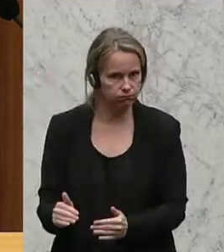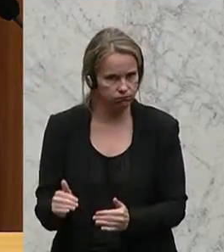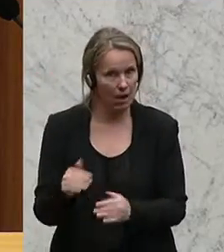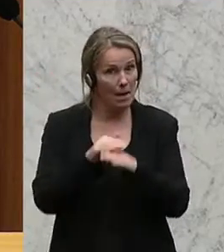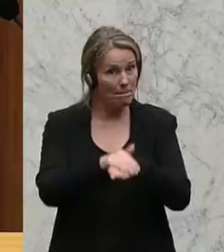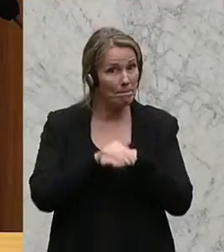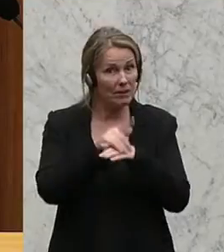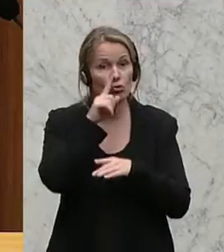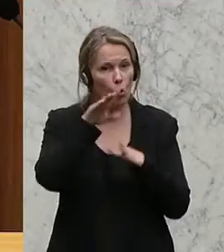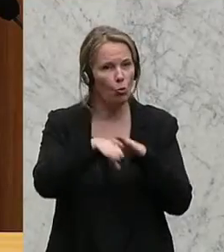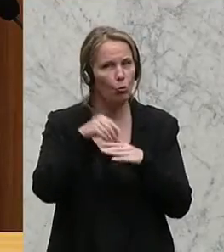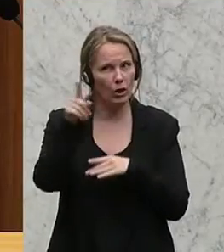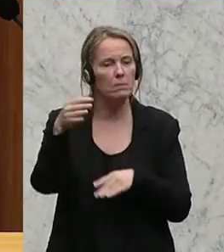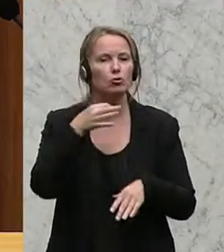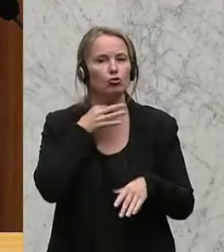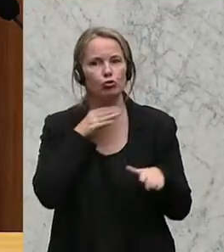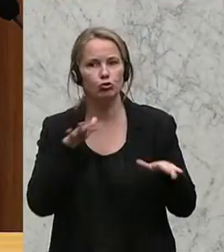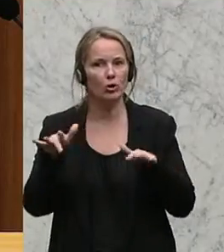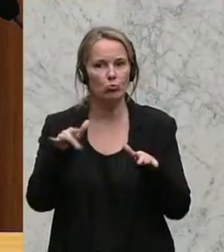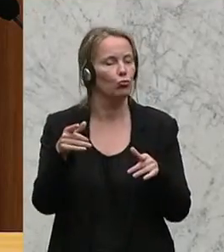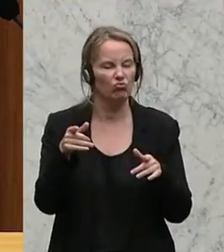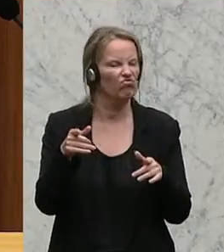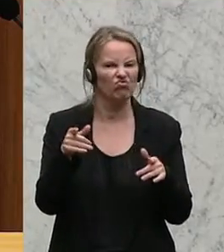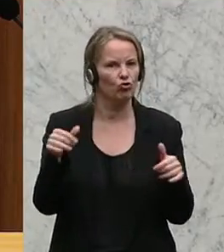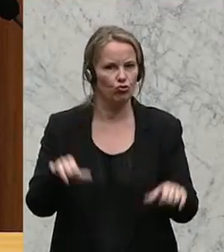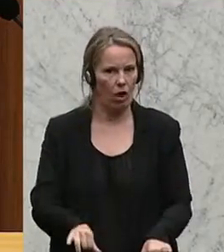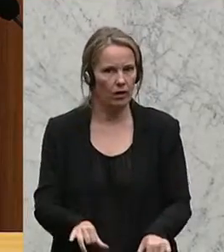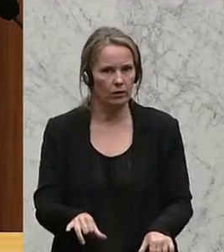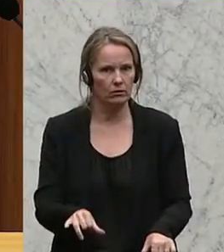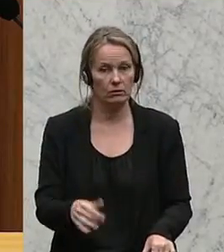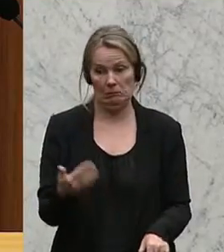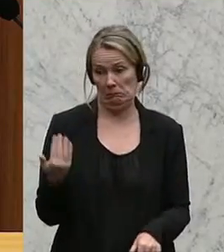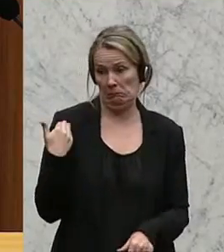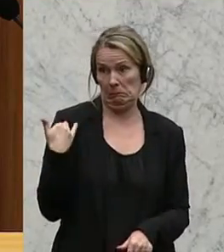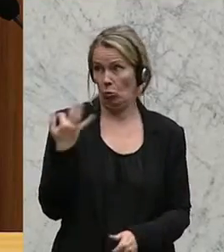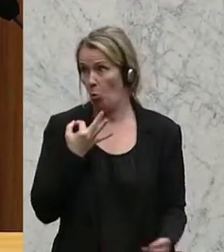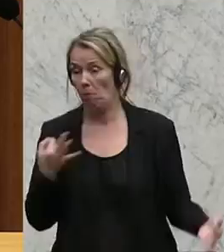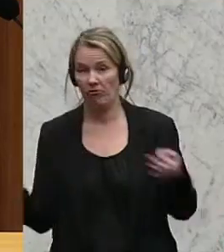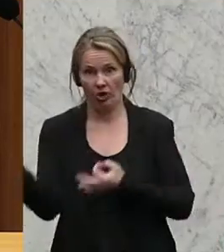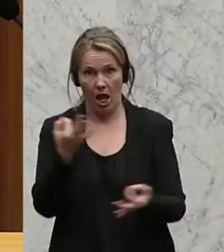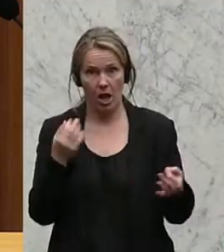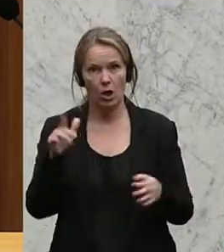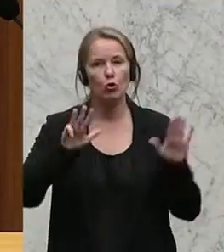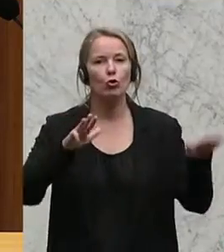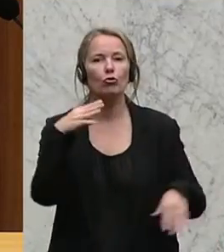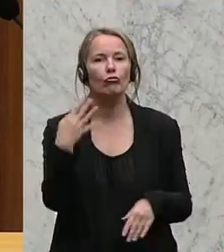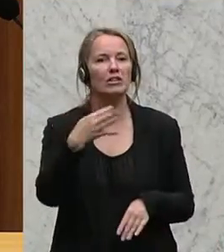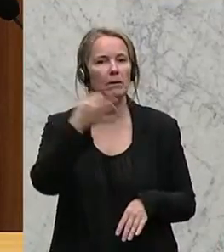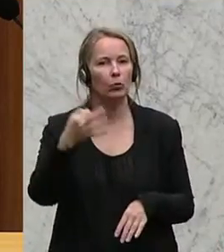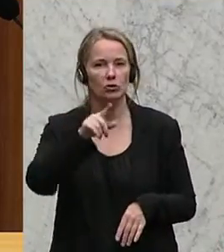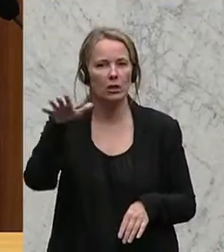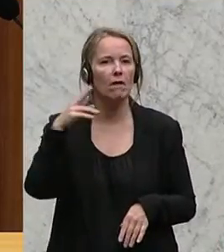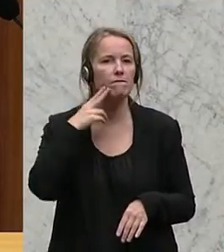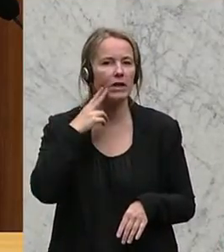britischen Unternehmen hat sich die Stimmung deutlich verschlechtert. Nach jüngsten Umfragen betrachten 49 Prozent der